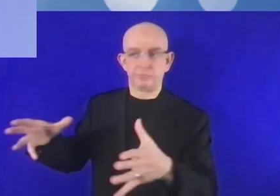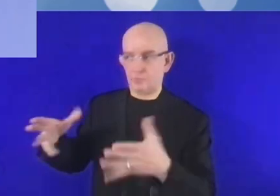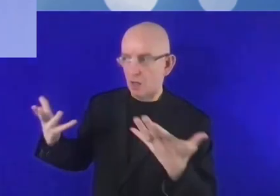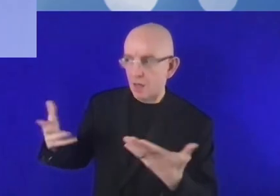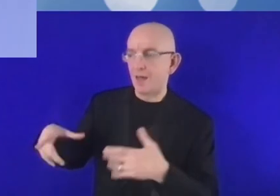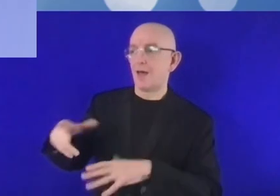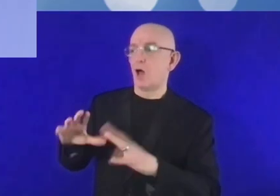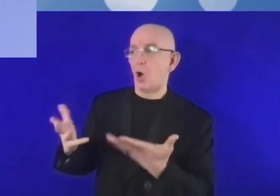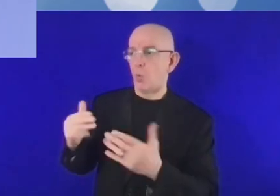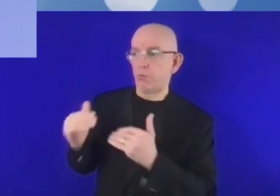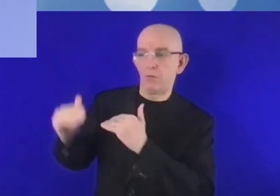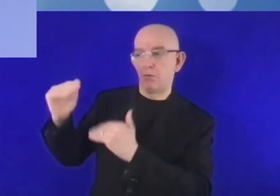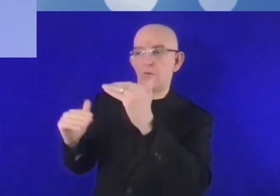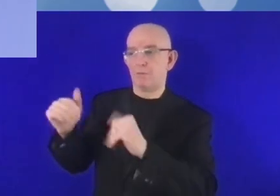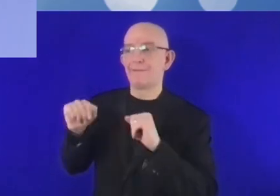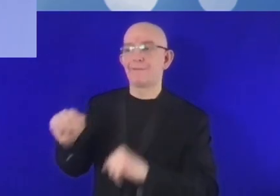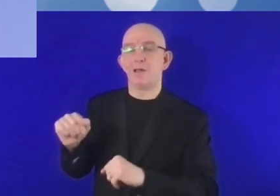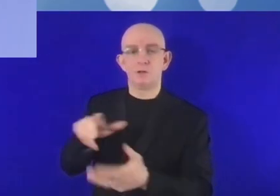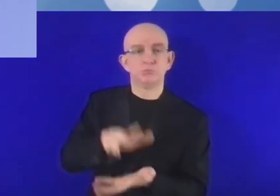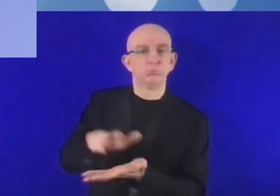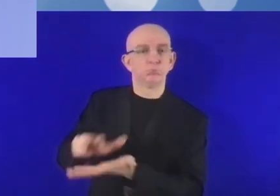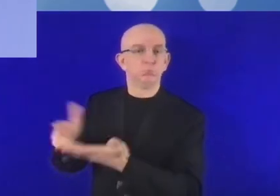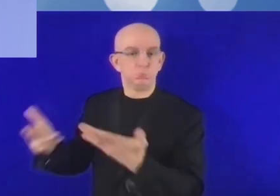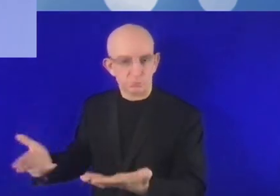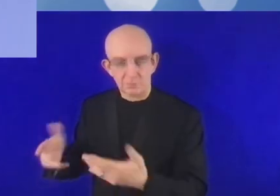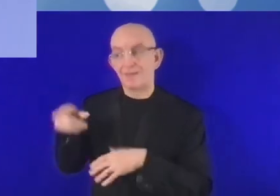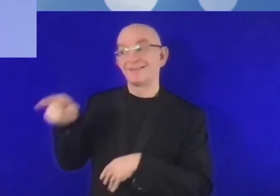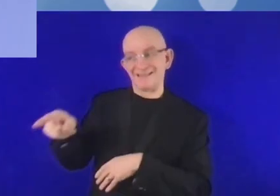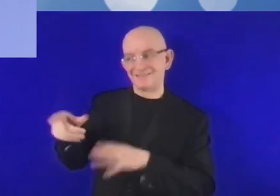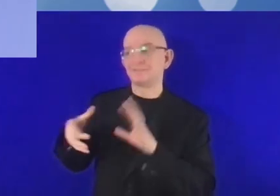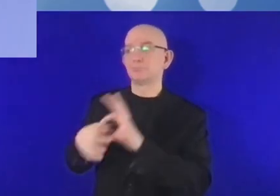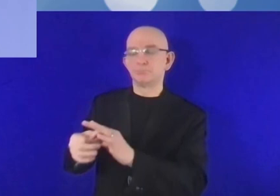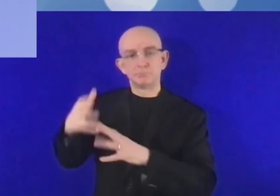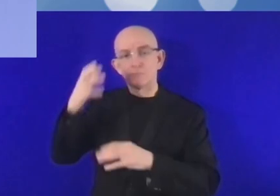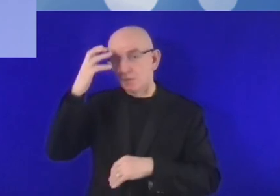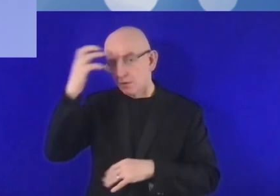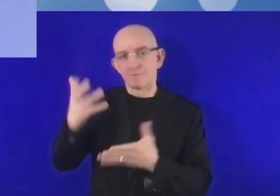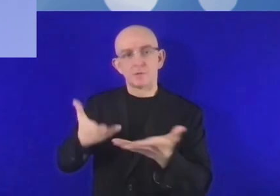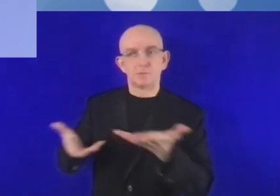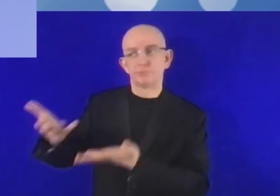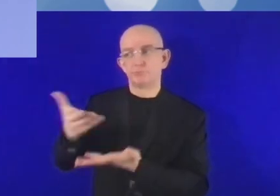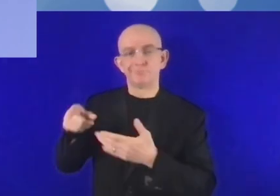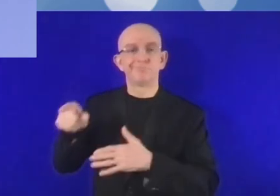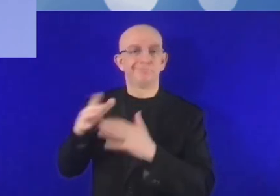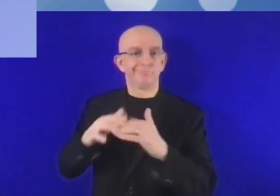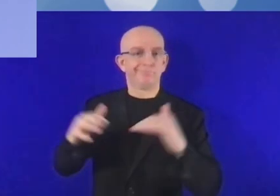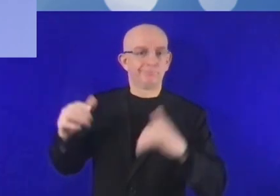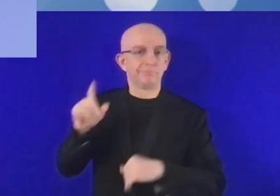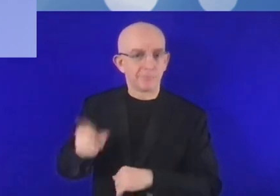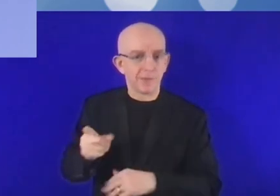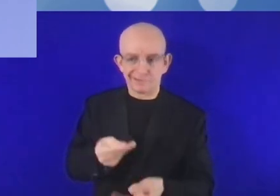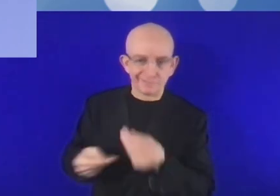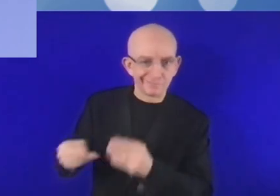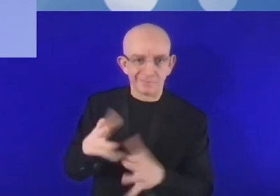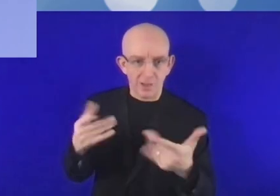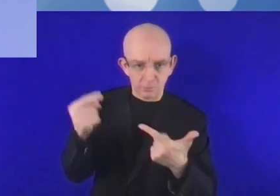extrêmement importants. Les gouvernements devraient essayer de régler les problèmes d